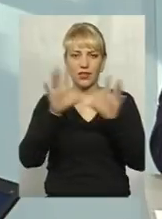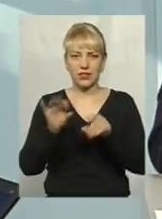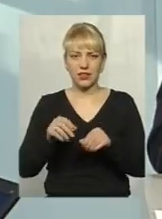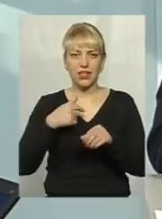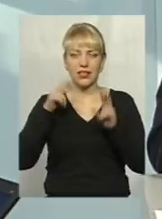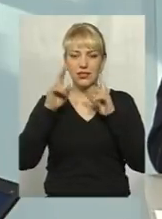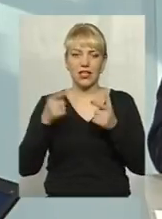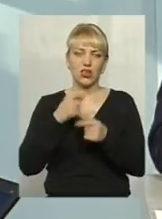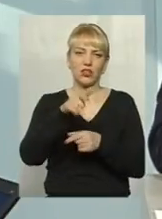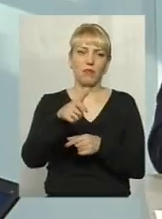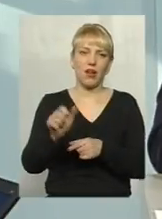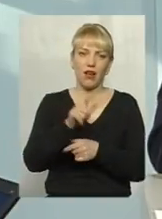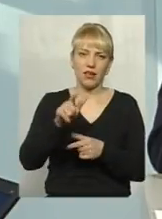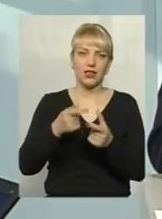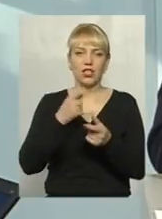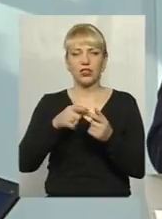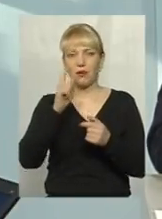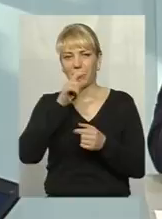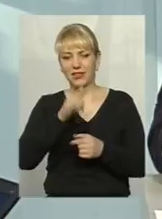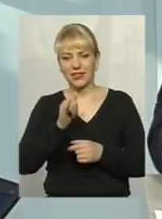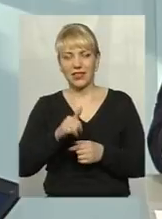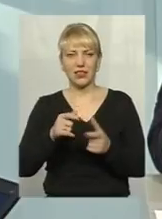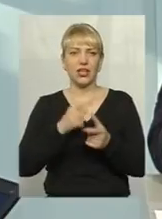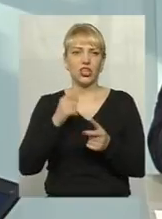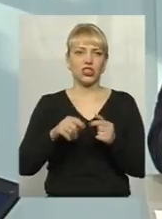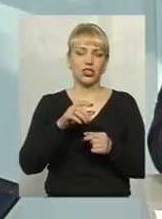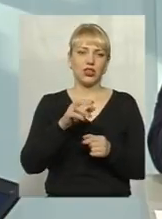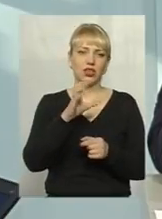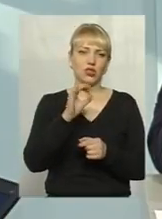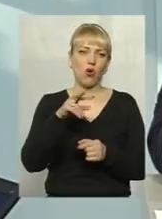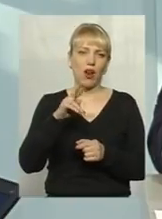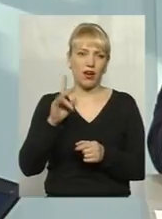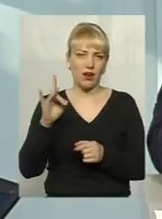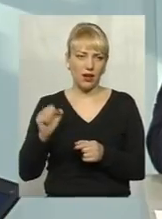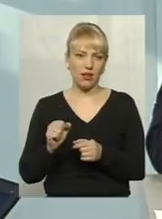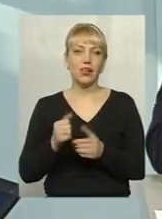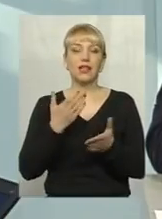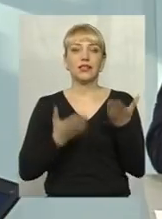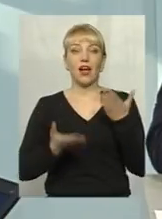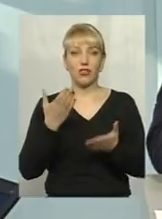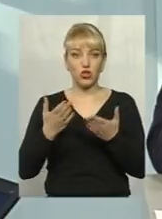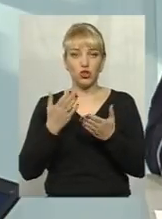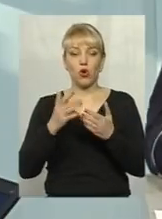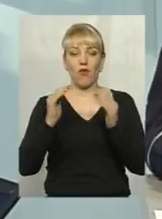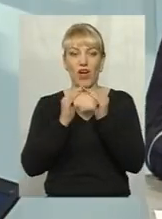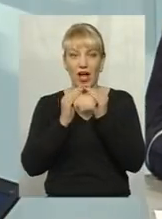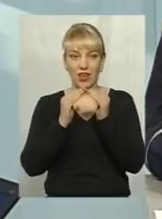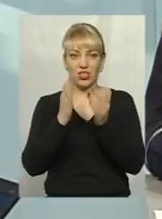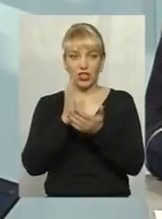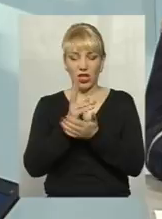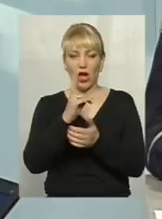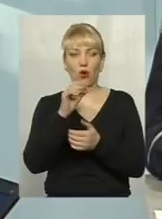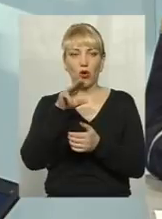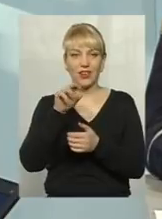чи там каністра з бензіном, чи там каністра з соляркою. Тобто, якщо в гаражі стоїть катьол на